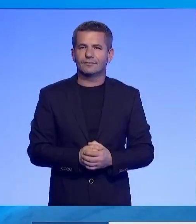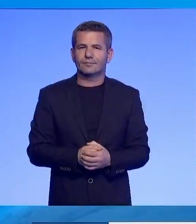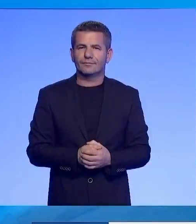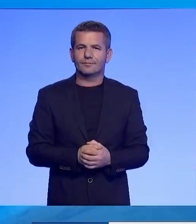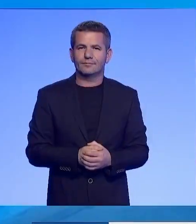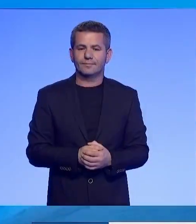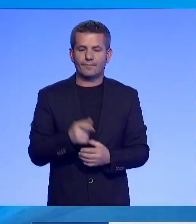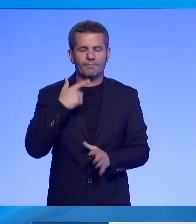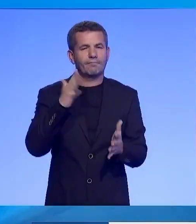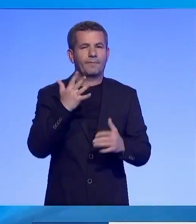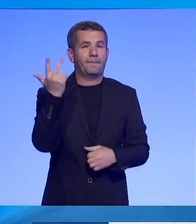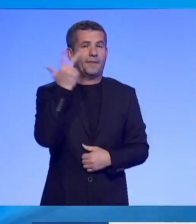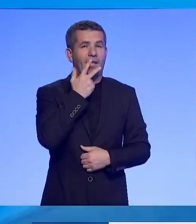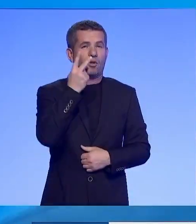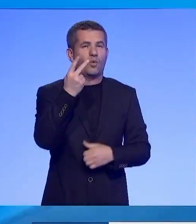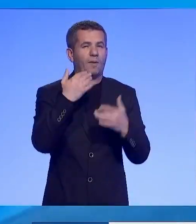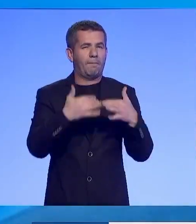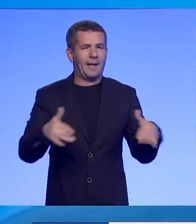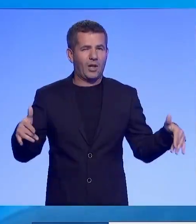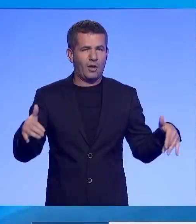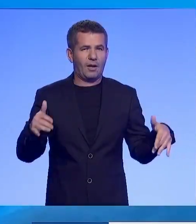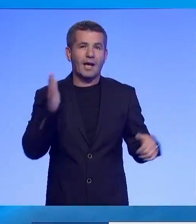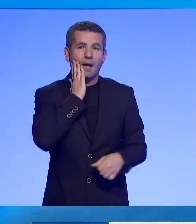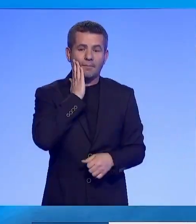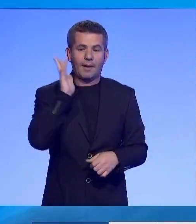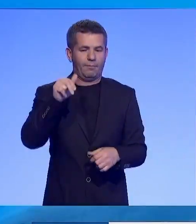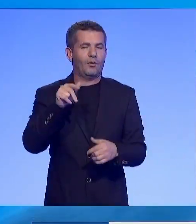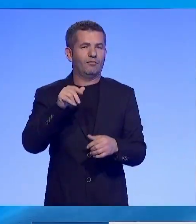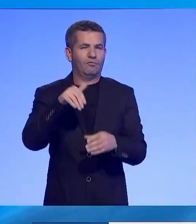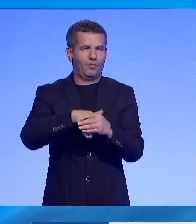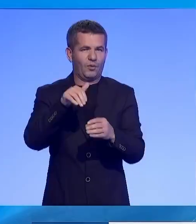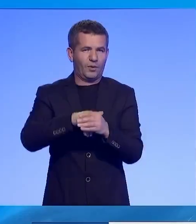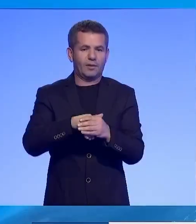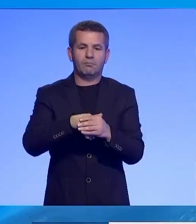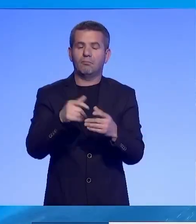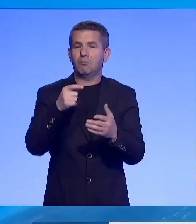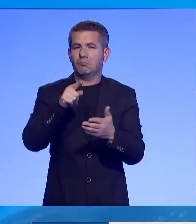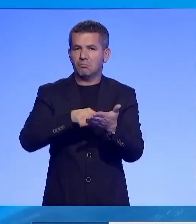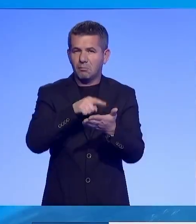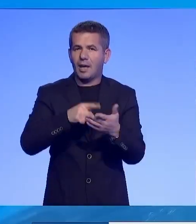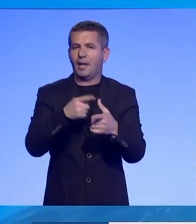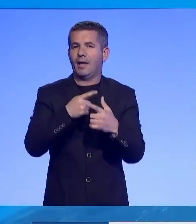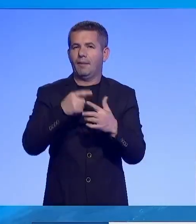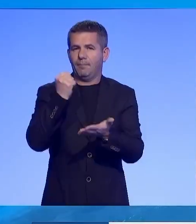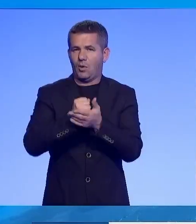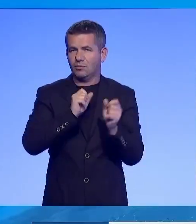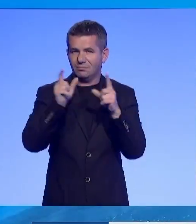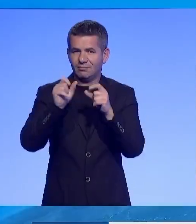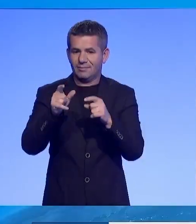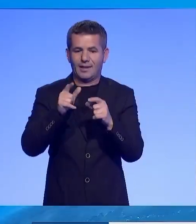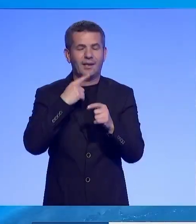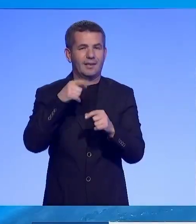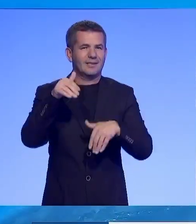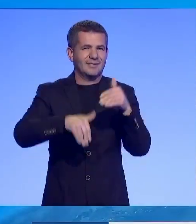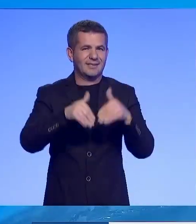Më shumë se 32 milion Amerikan kanë votuar tashmë në mënyrë fizike ose me post për zxedjet afatmesme në shabas që mbahan më të të